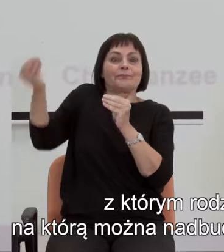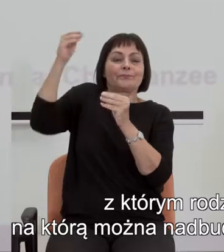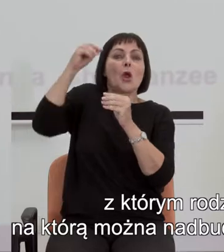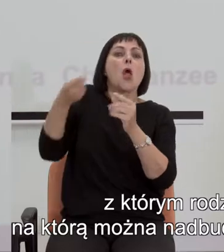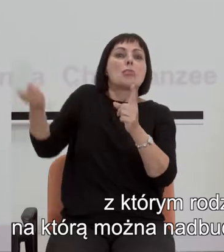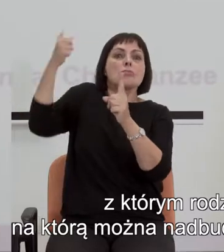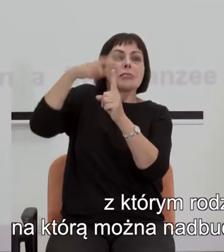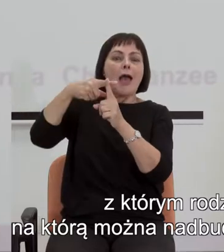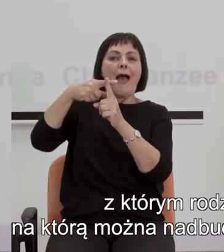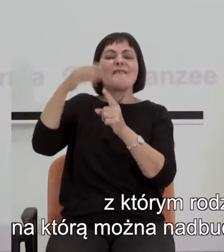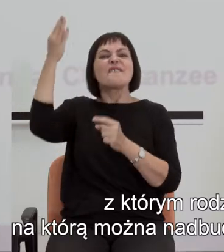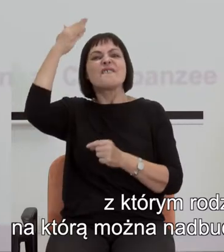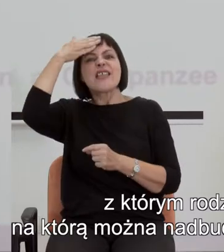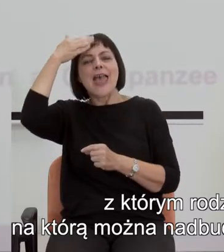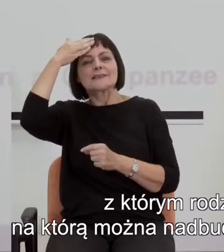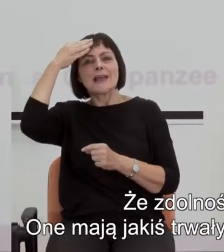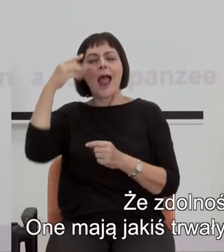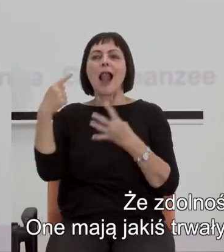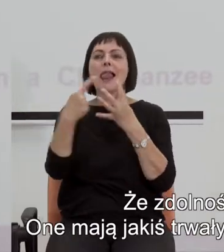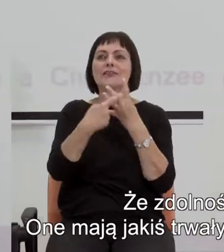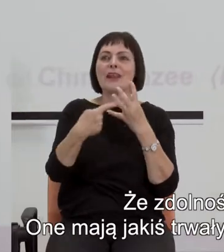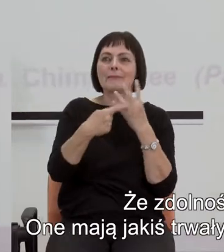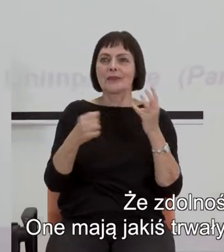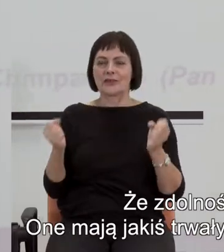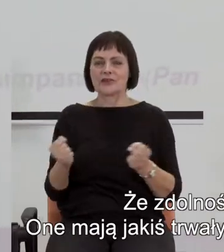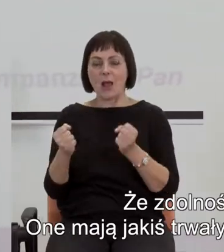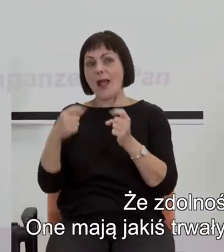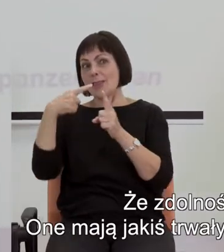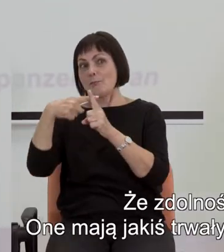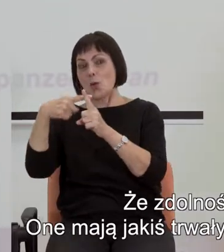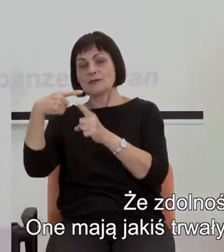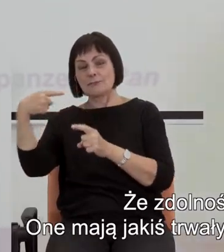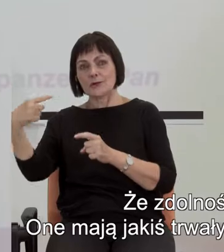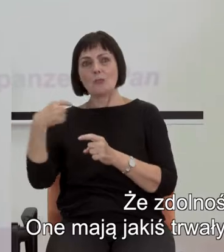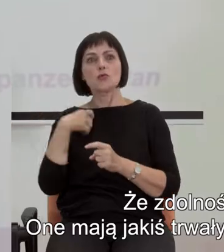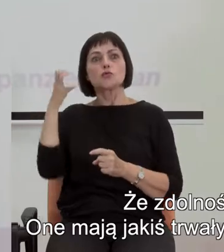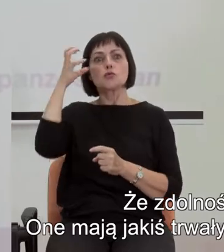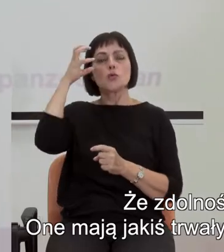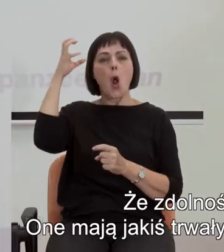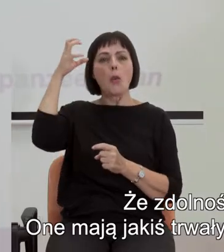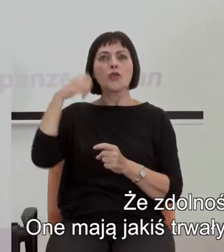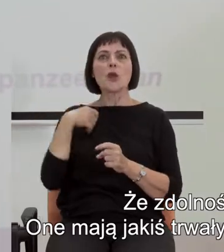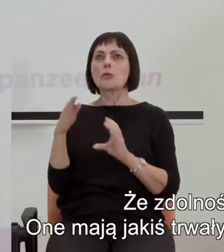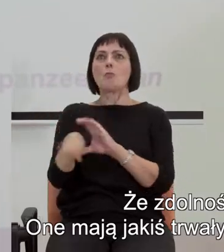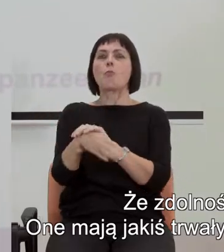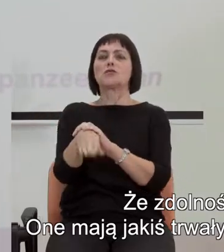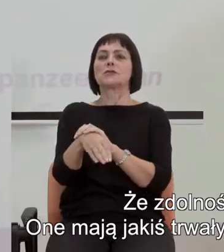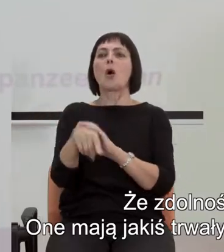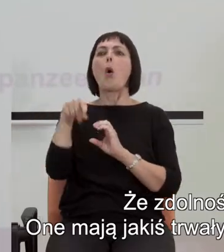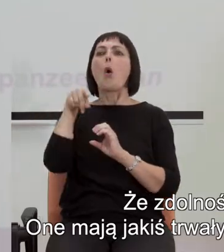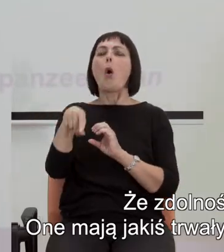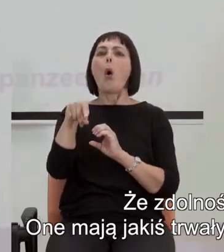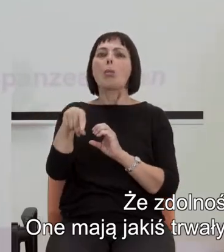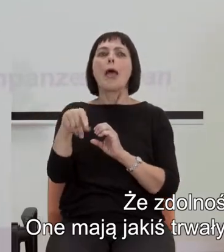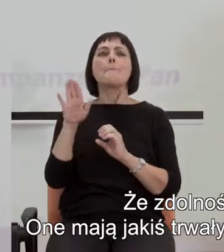dotyczącą liczebników czy działań. Że zdolności matematyczne nie są budowane w próżni. One mają